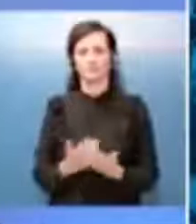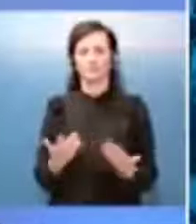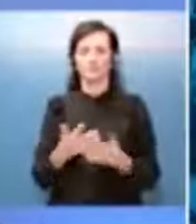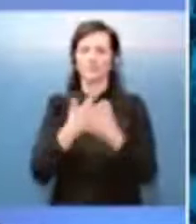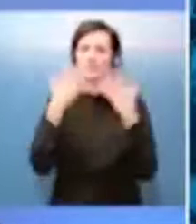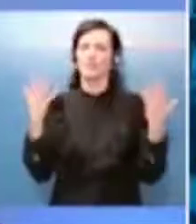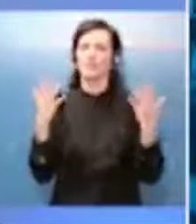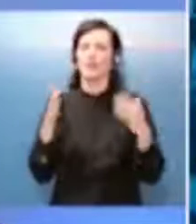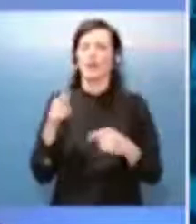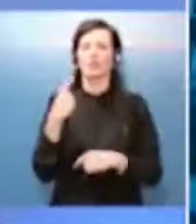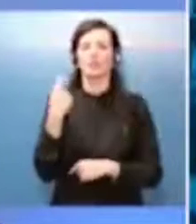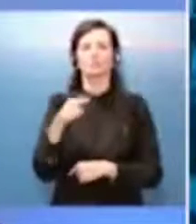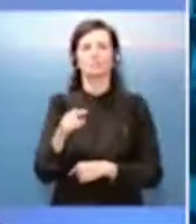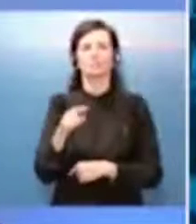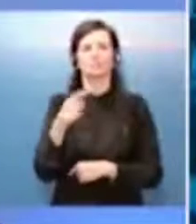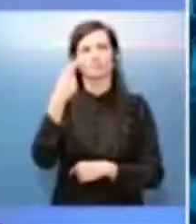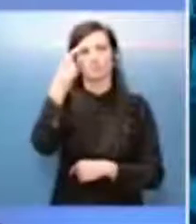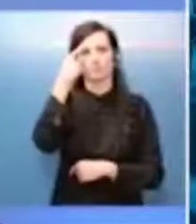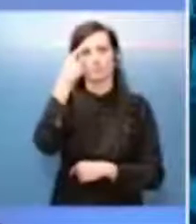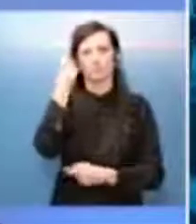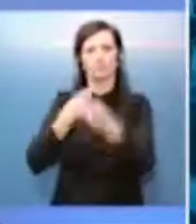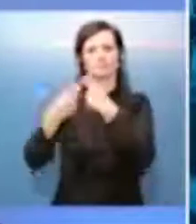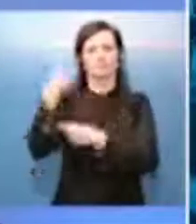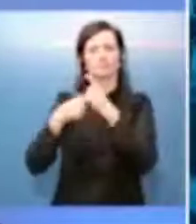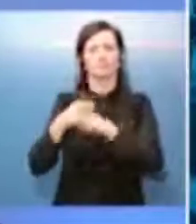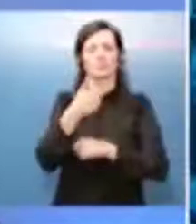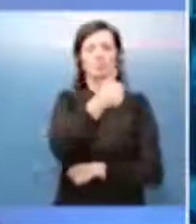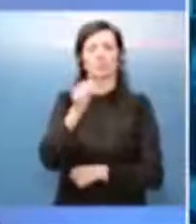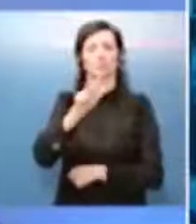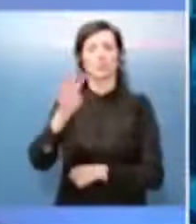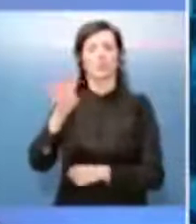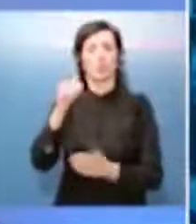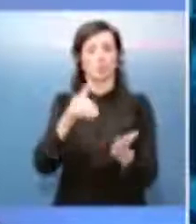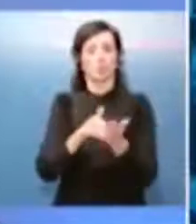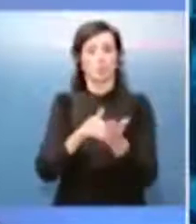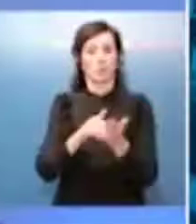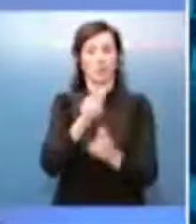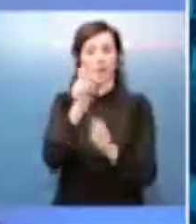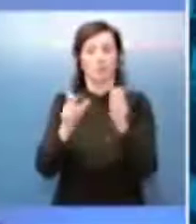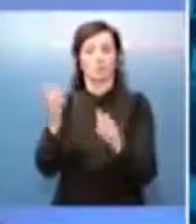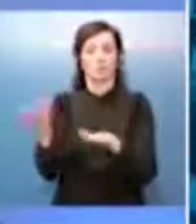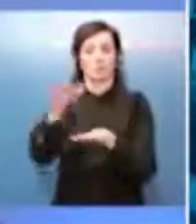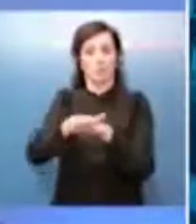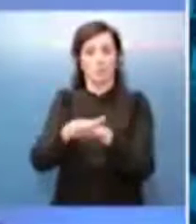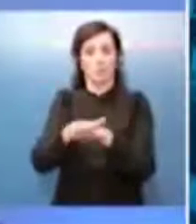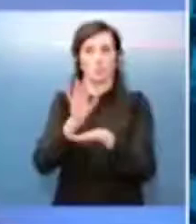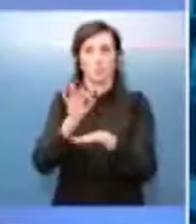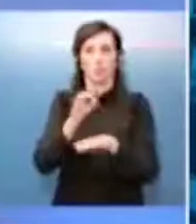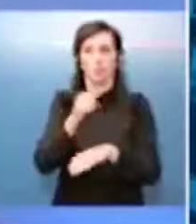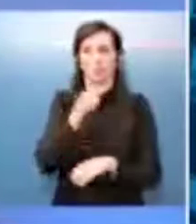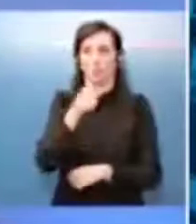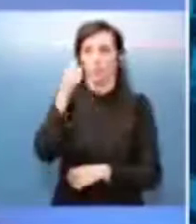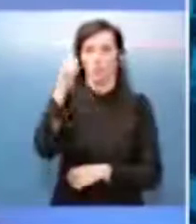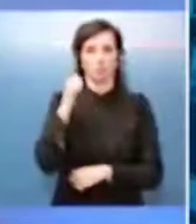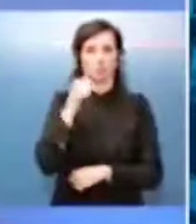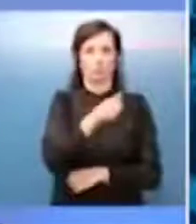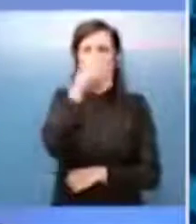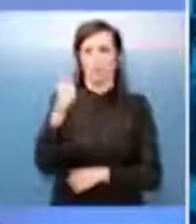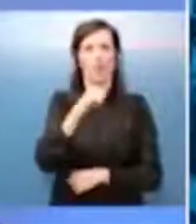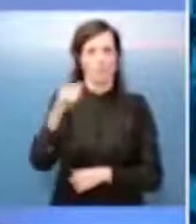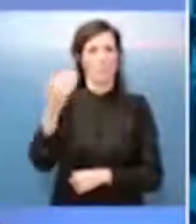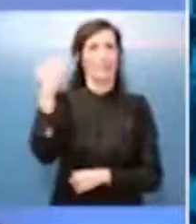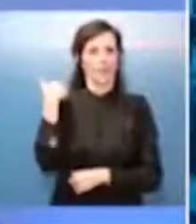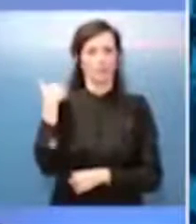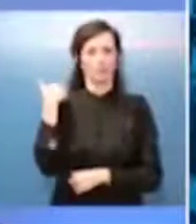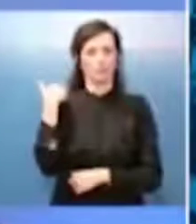i prezzi sono assolutamente elevati e non si sa fino a che punto potranno essere elevati, allora questa sicuramente è una risposta